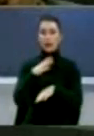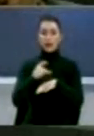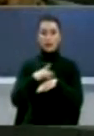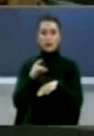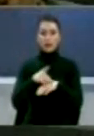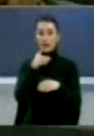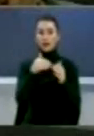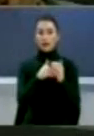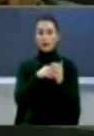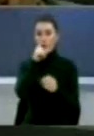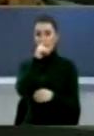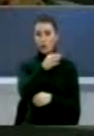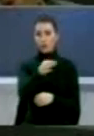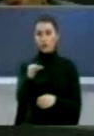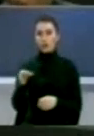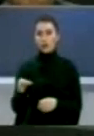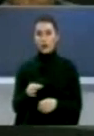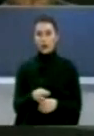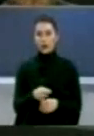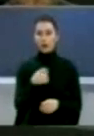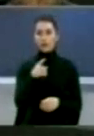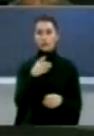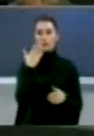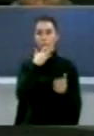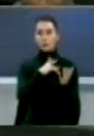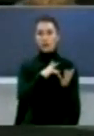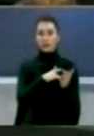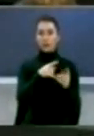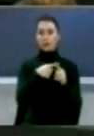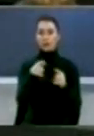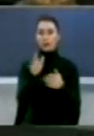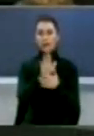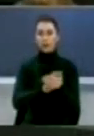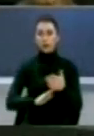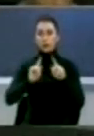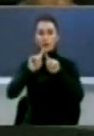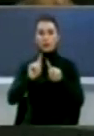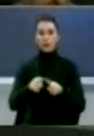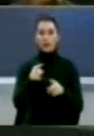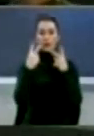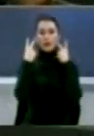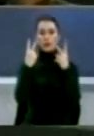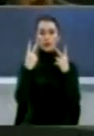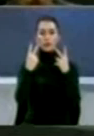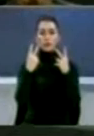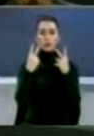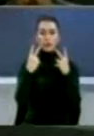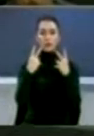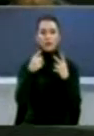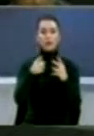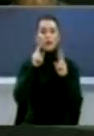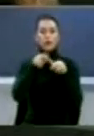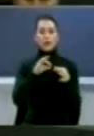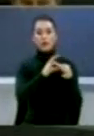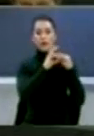arsimin në komuna, arsimin e lartë, atë fillor dhe të mesëm Dhe edukimin pa shkolor janë ligje që do të dojtë të ndëroni logikë në degraduse të derit